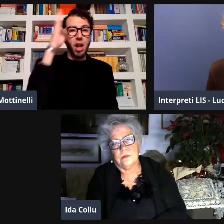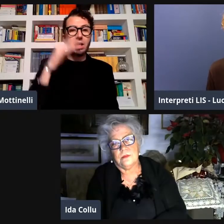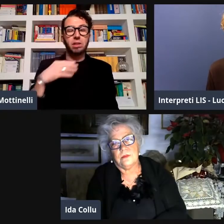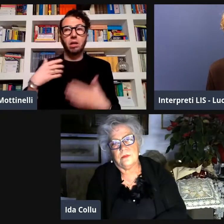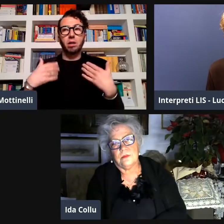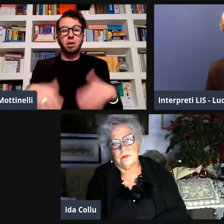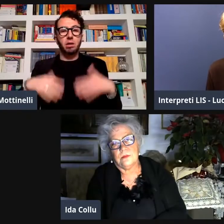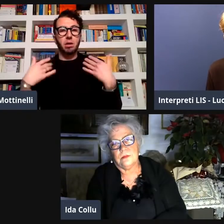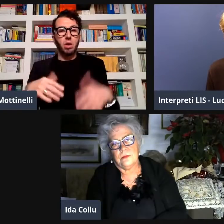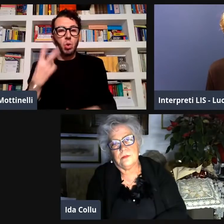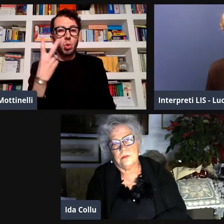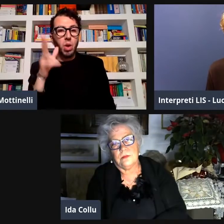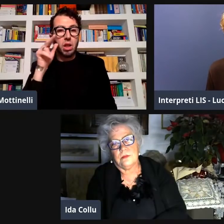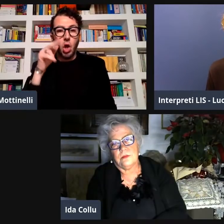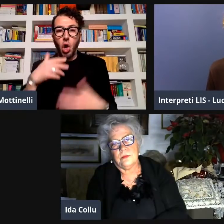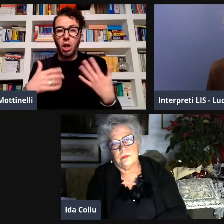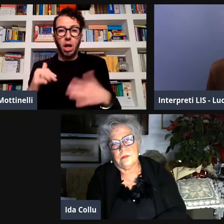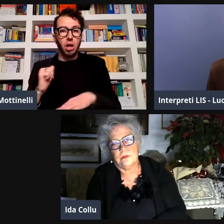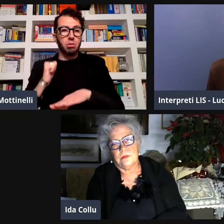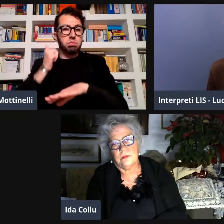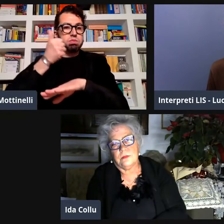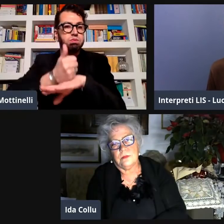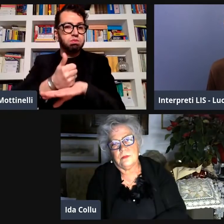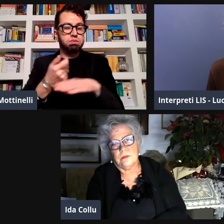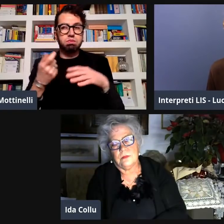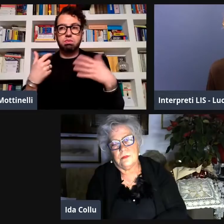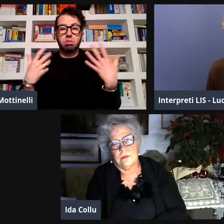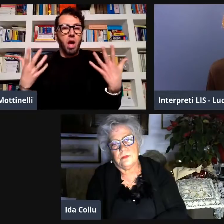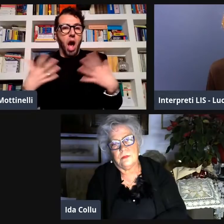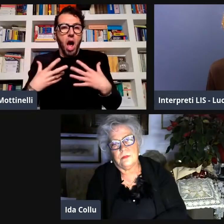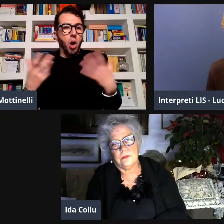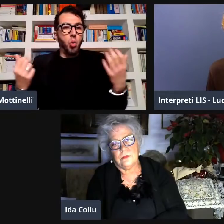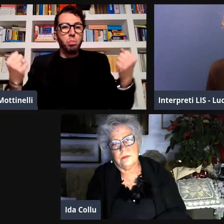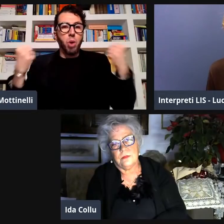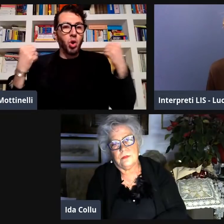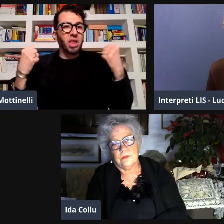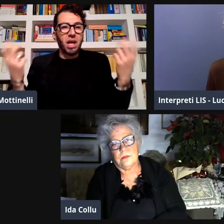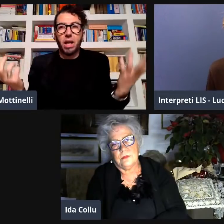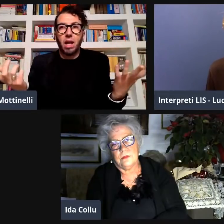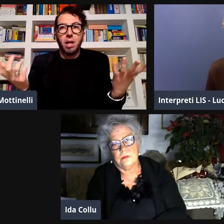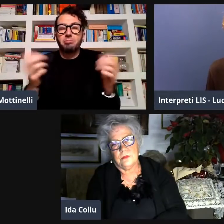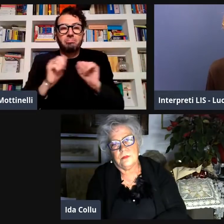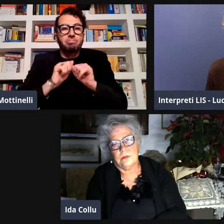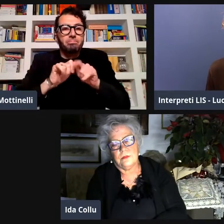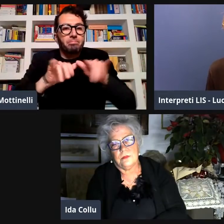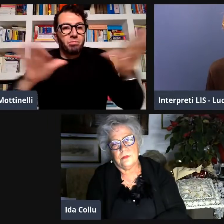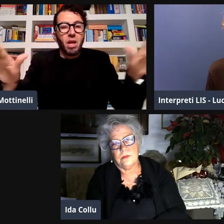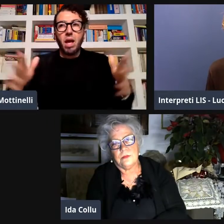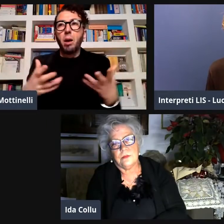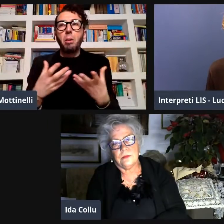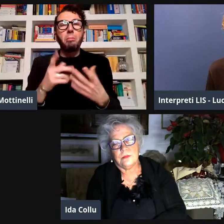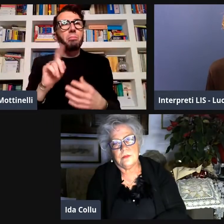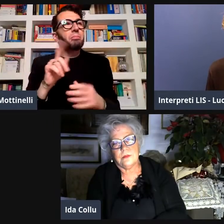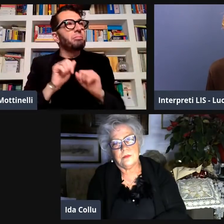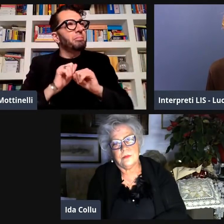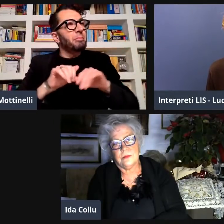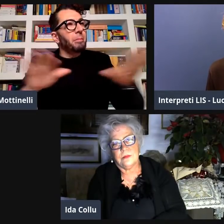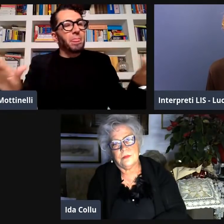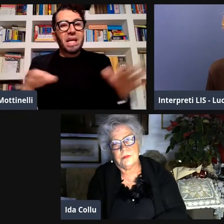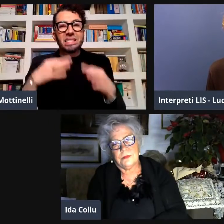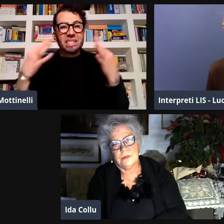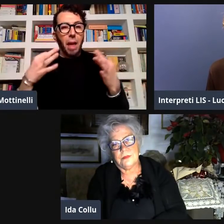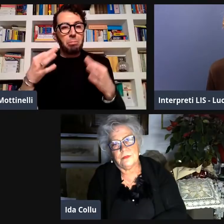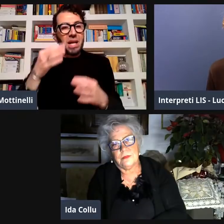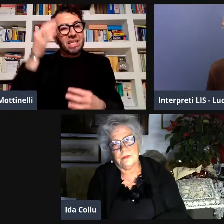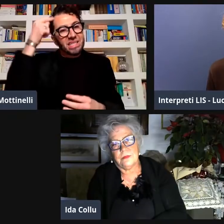vedevo i diacollu vedevo Lisa due donne con un grande potere